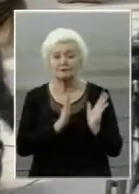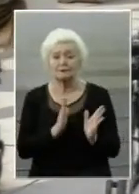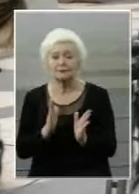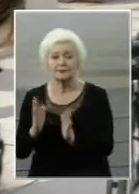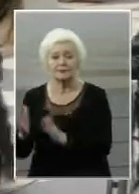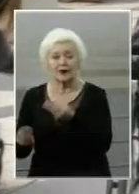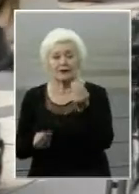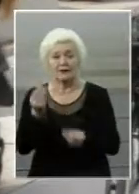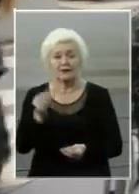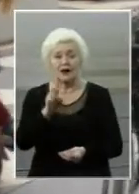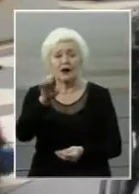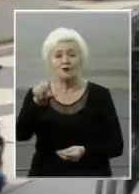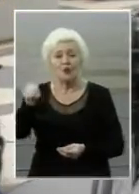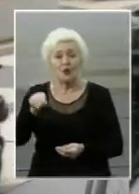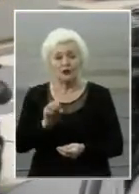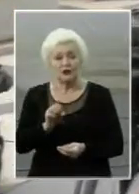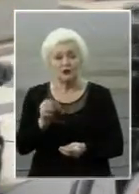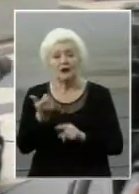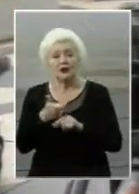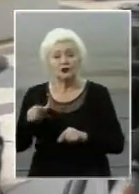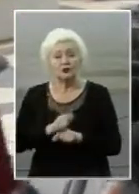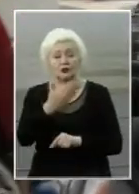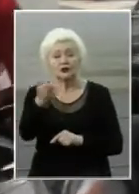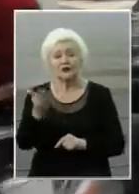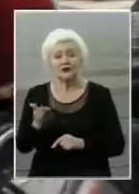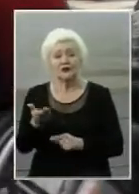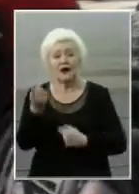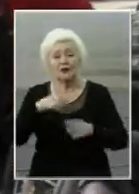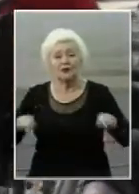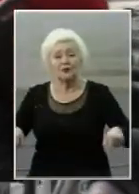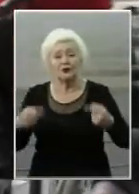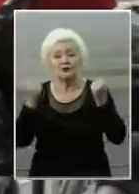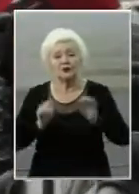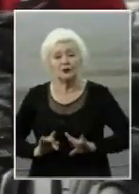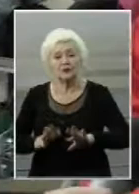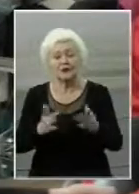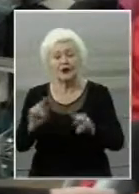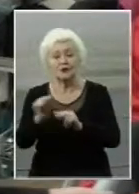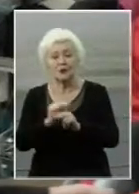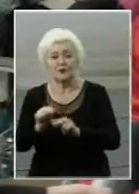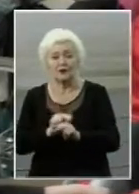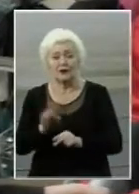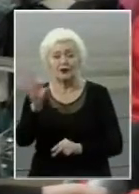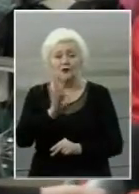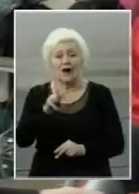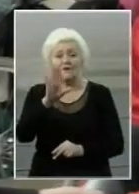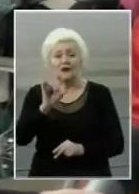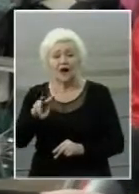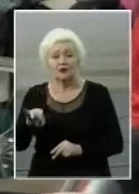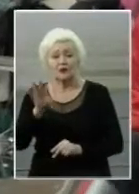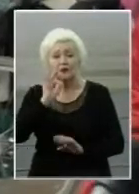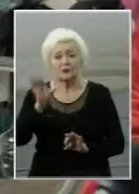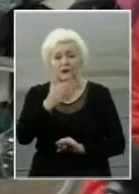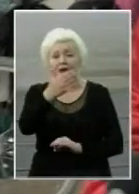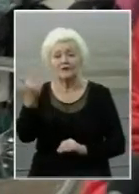гра. Потім вона дуже реабілітаційна в плані, що координація. Олександр Власов розповів,